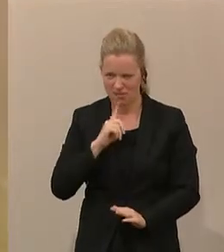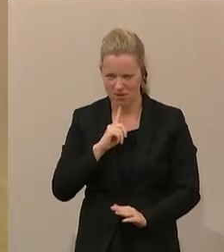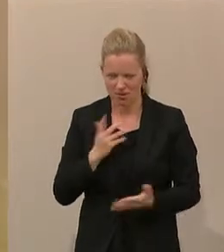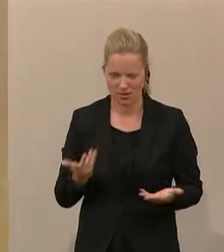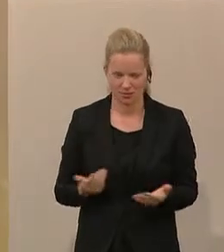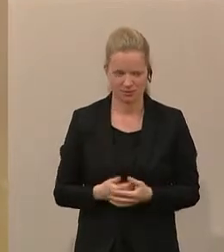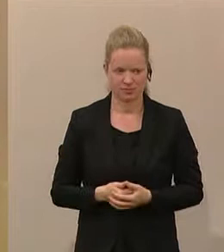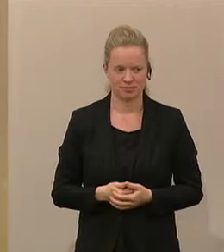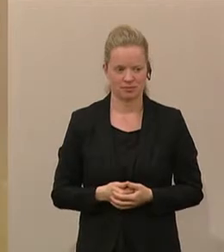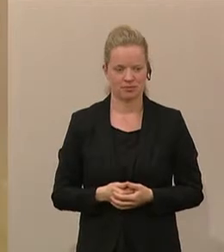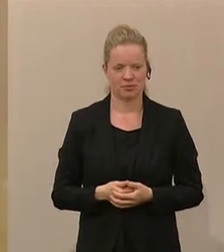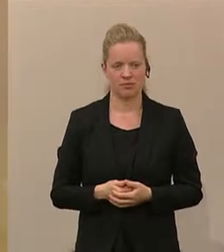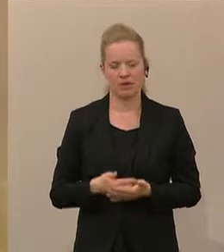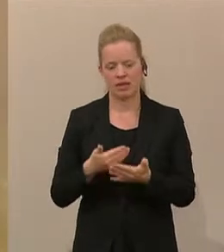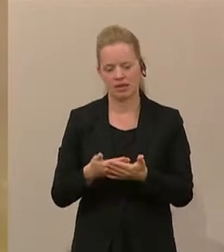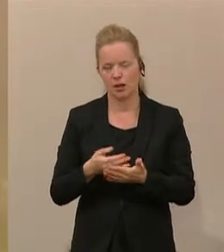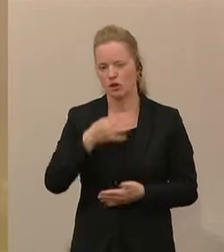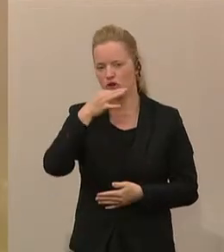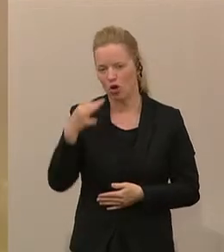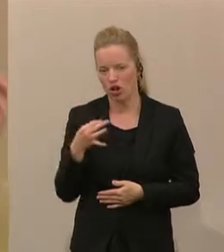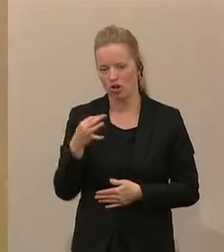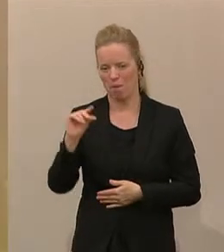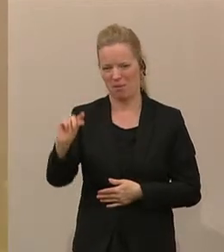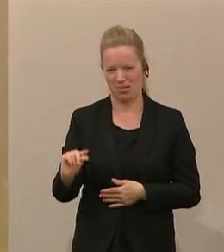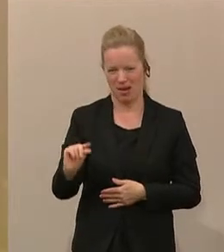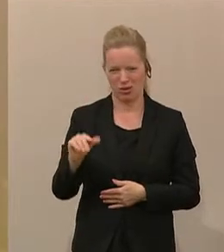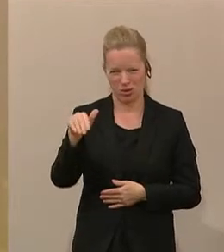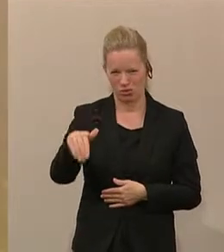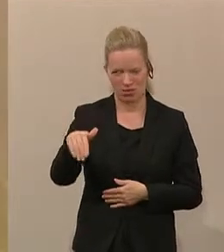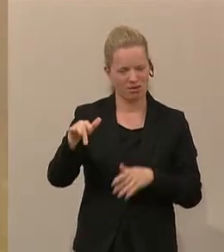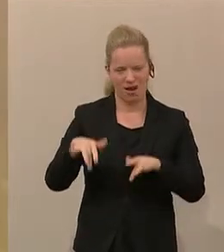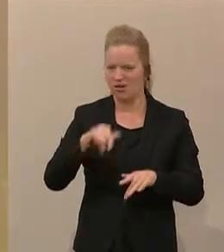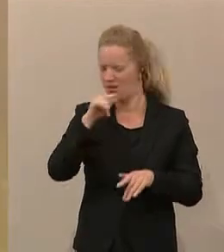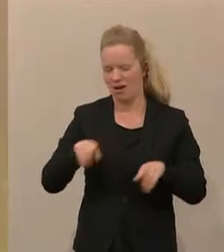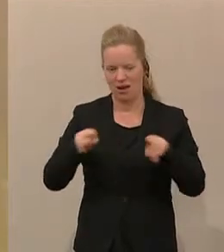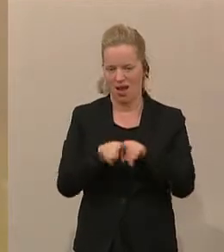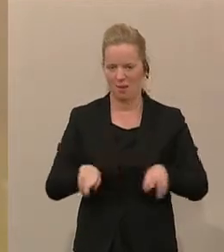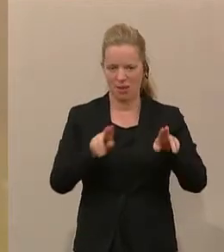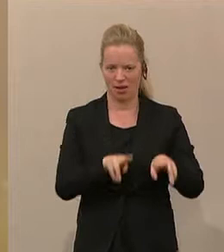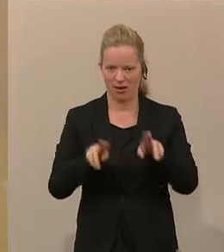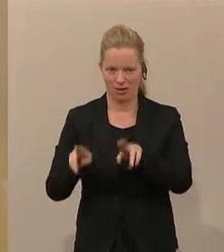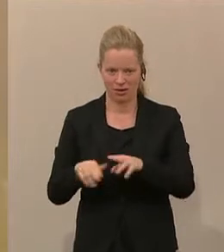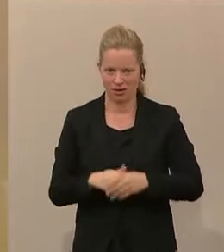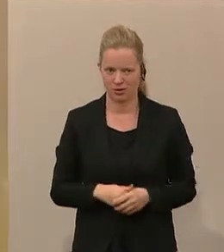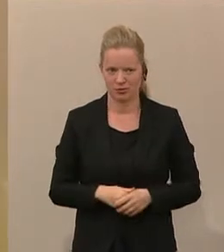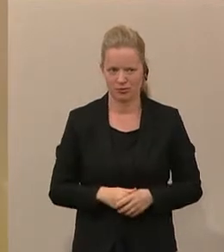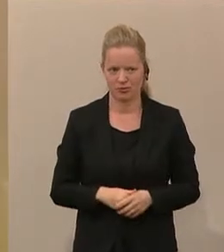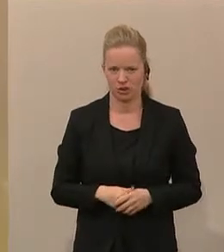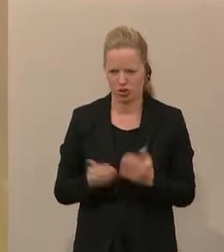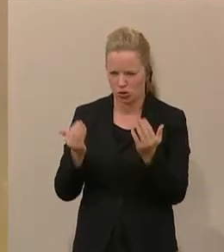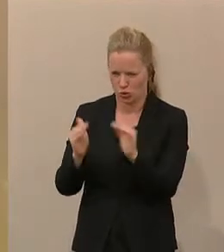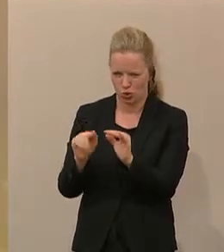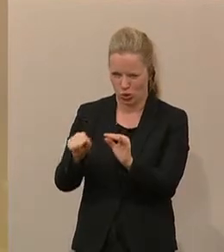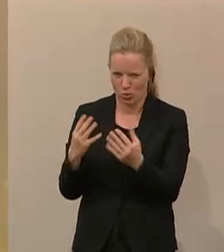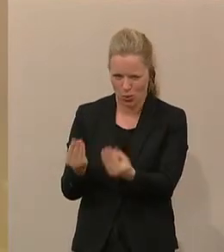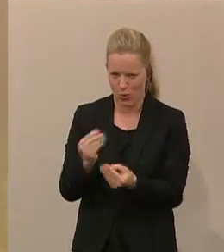So gesehen ist eben die deutsche Minderheit nicht gleichberechtigt. Von Schutz kann man eigentlich hier gar nicht sprechen.